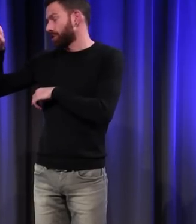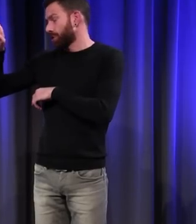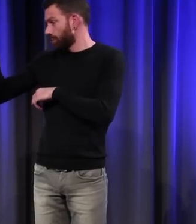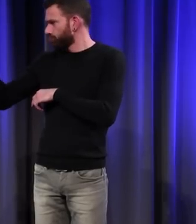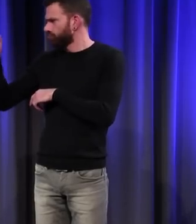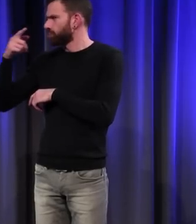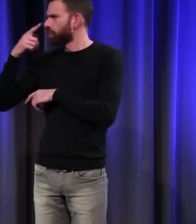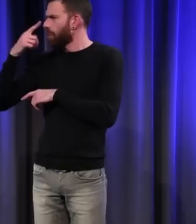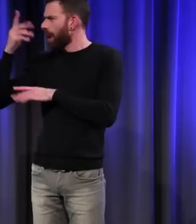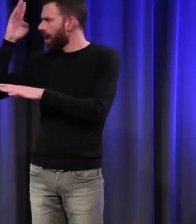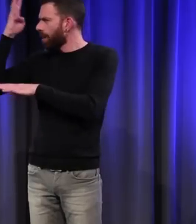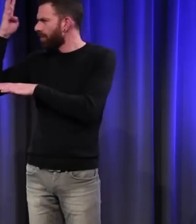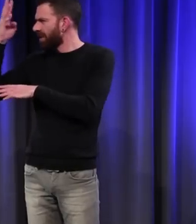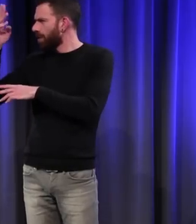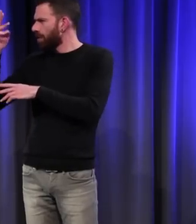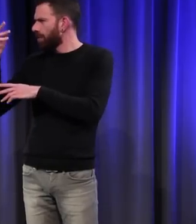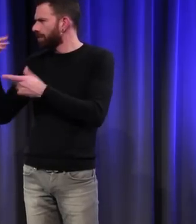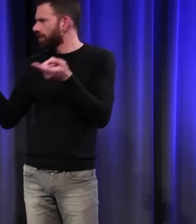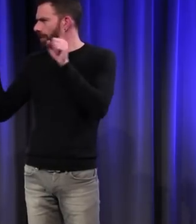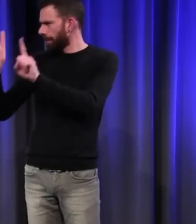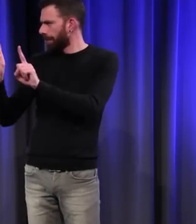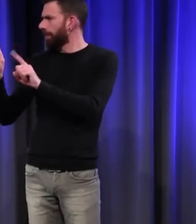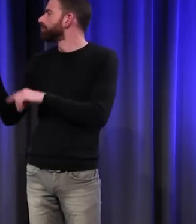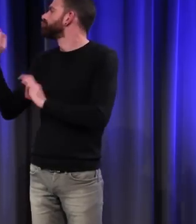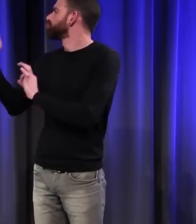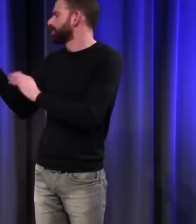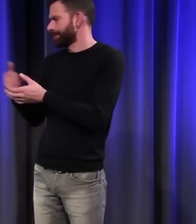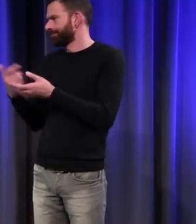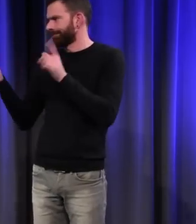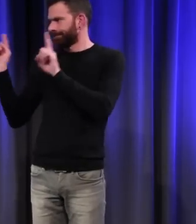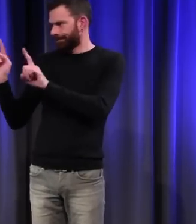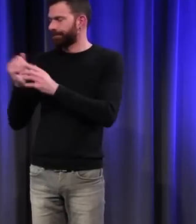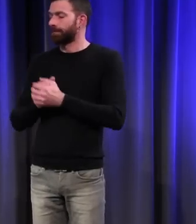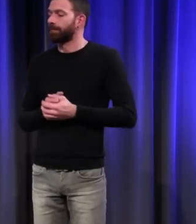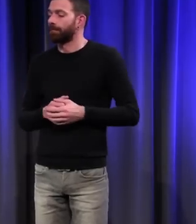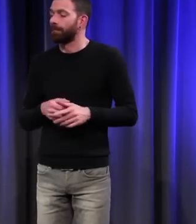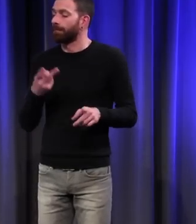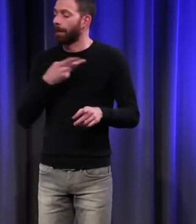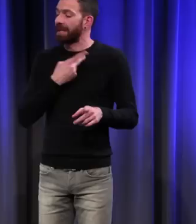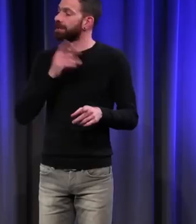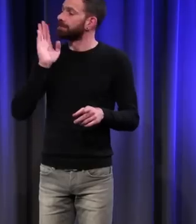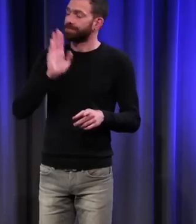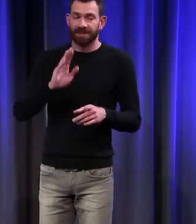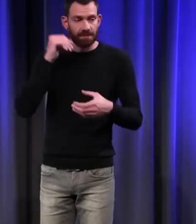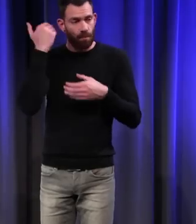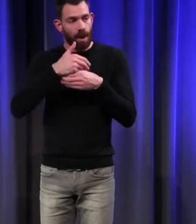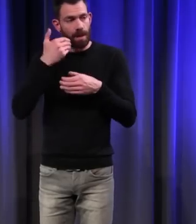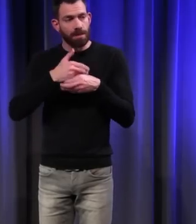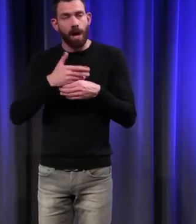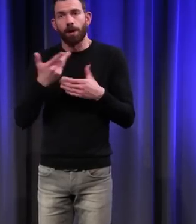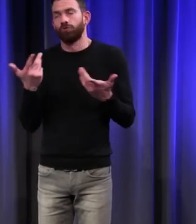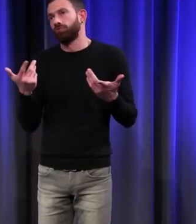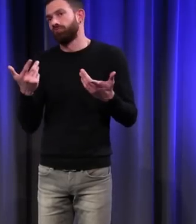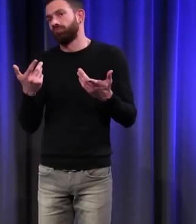conférence à deux voix, en fait, avec quelqu'un d'autre. La médecine médiévale est l